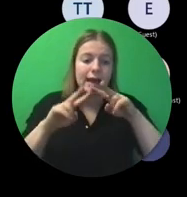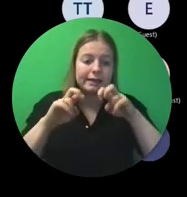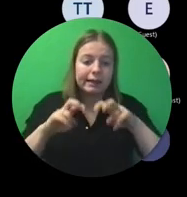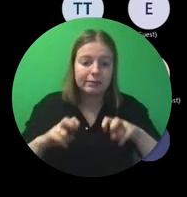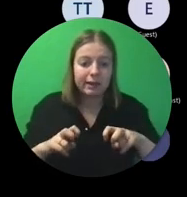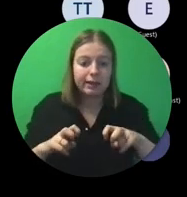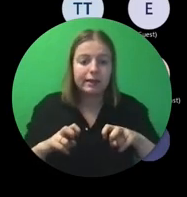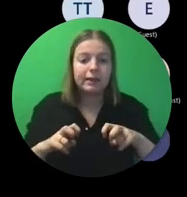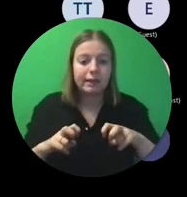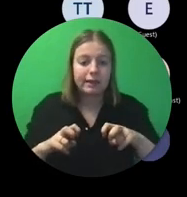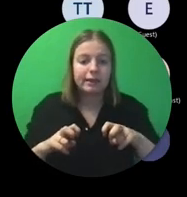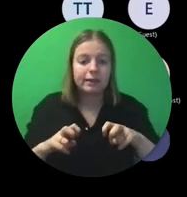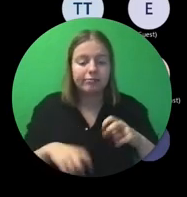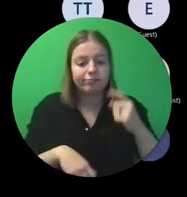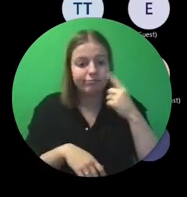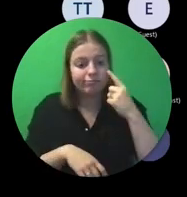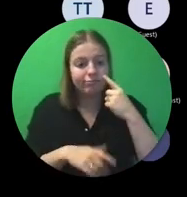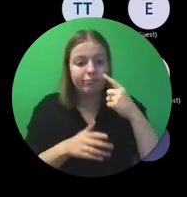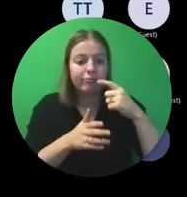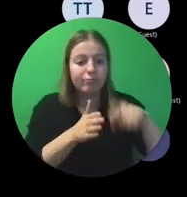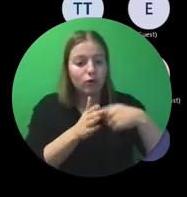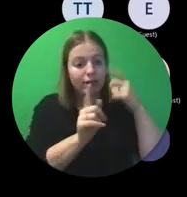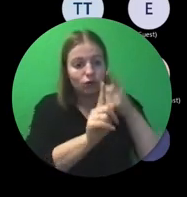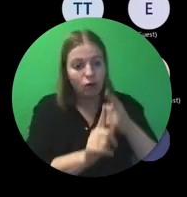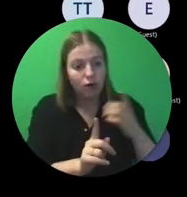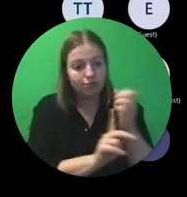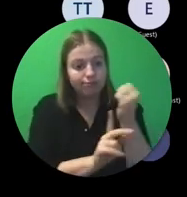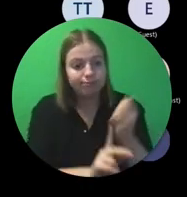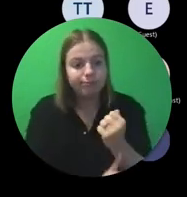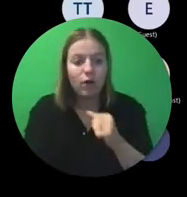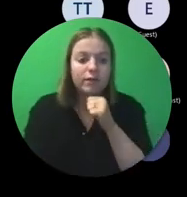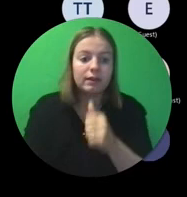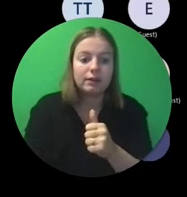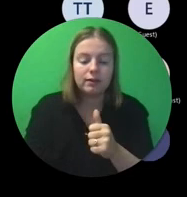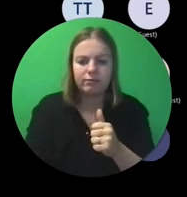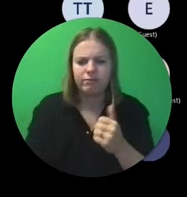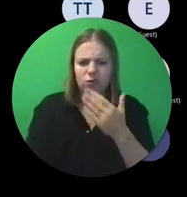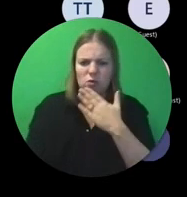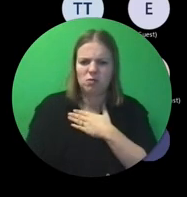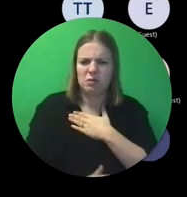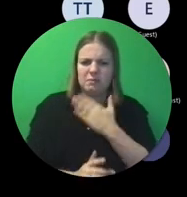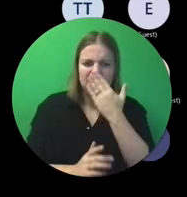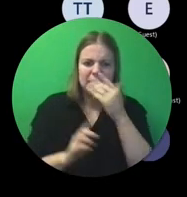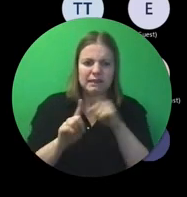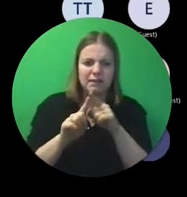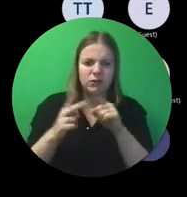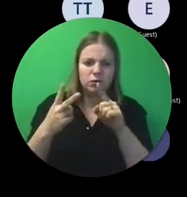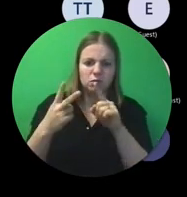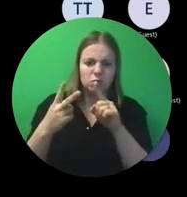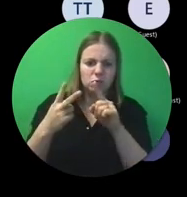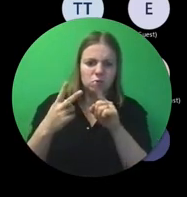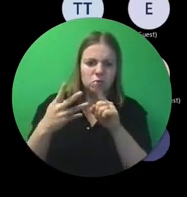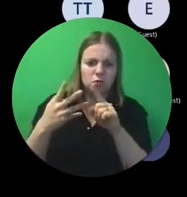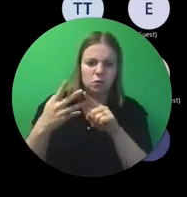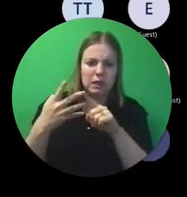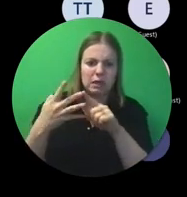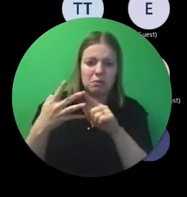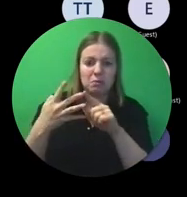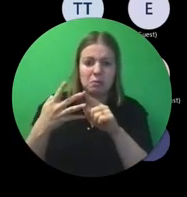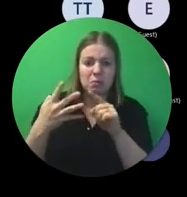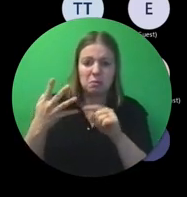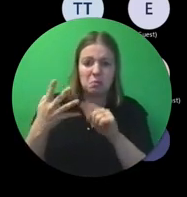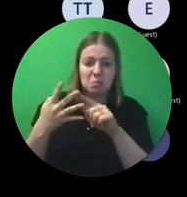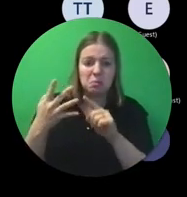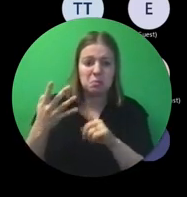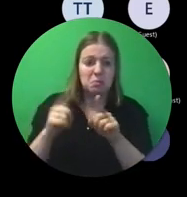as a percentage the level of achievement of the project objectives. Klinkt voor mij heel erg gelijkend. Of lijkt voor mij heel erg op dat tweede gedeelte.